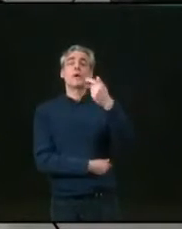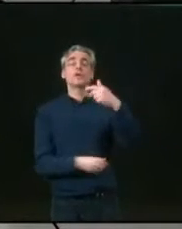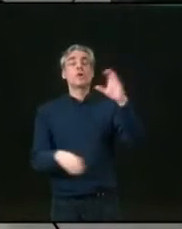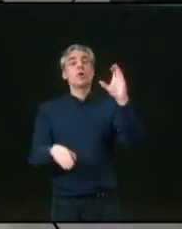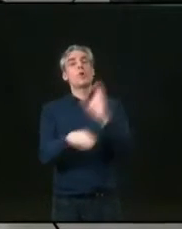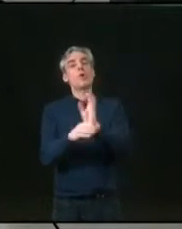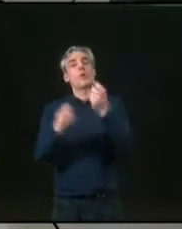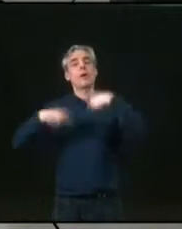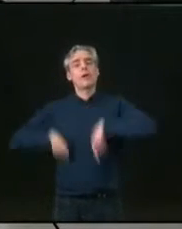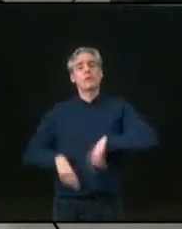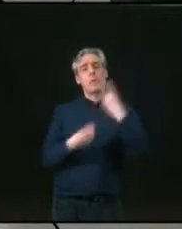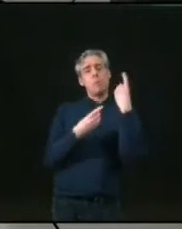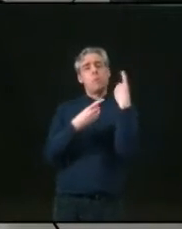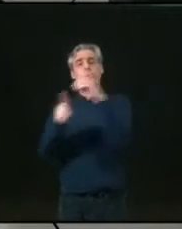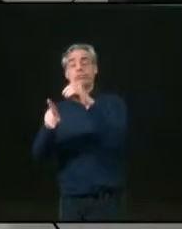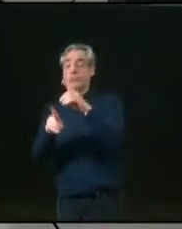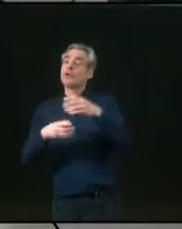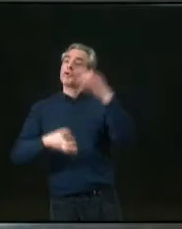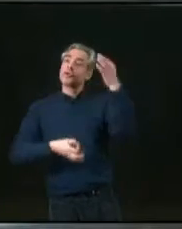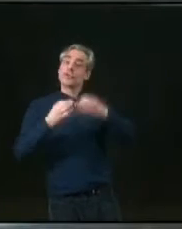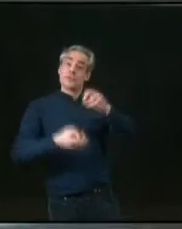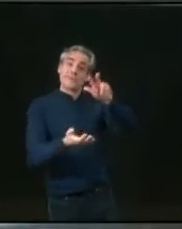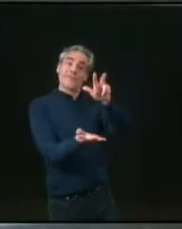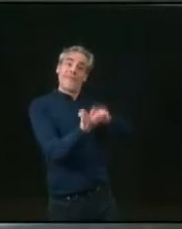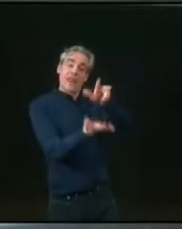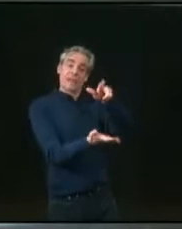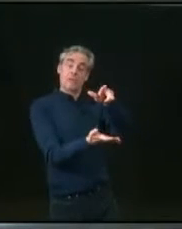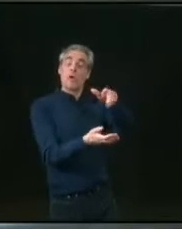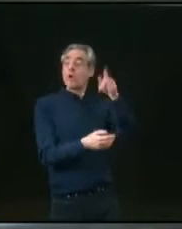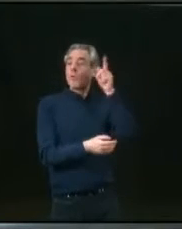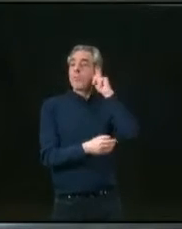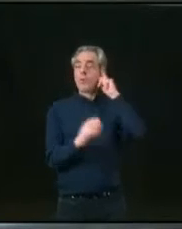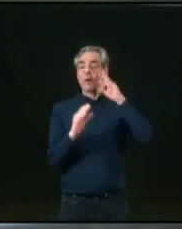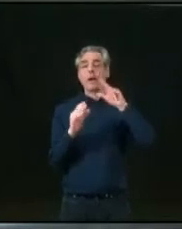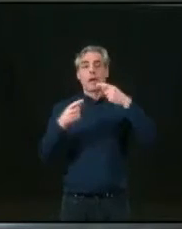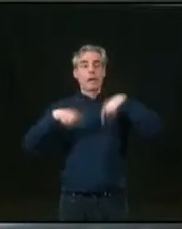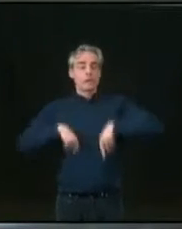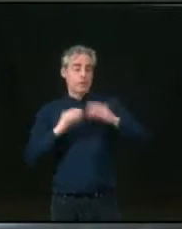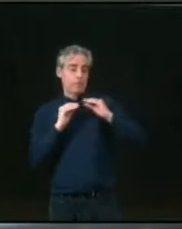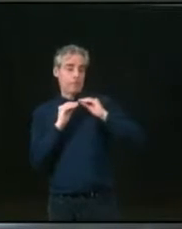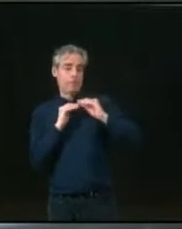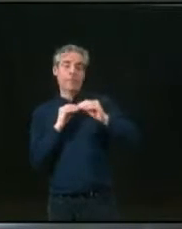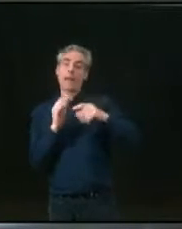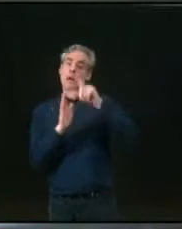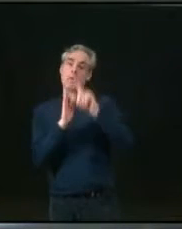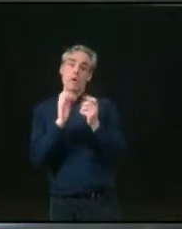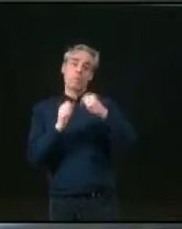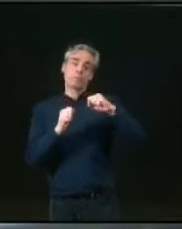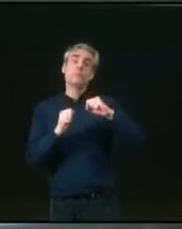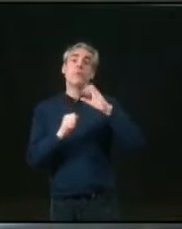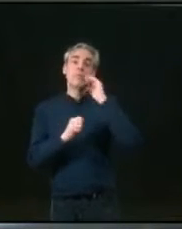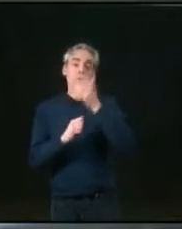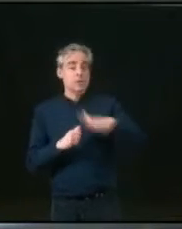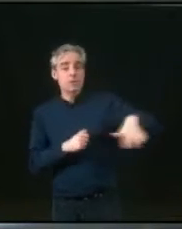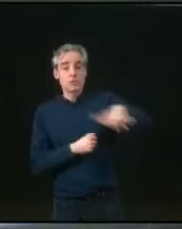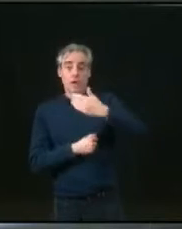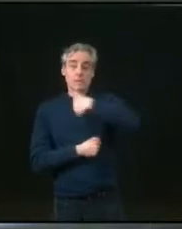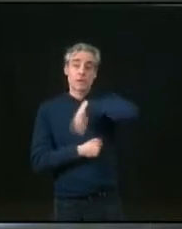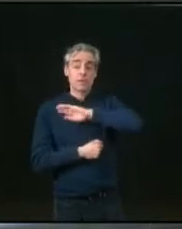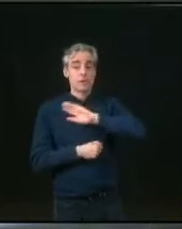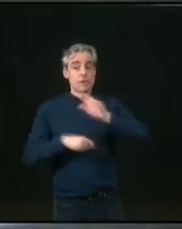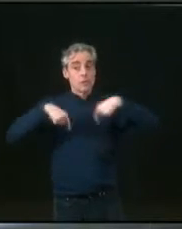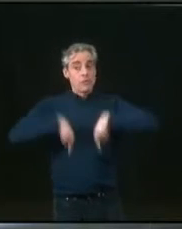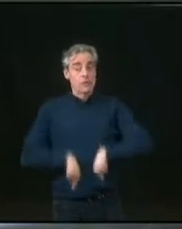abouti. La justice a reconnu que l'inaction climatique de l'État est illégale, que c'est une faute qui engage sa responsabilité.